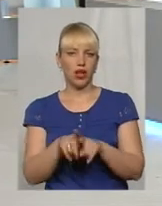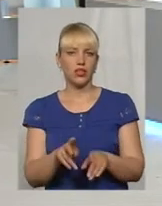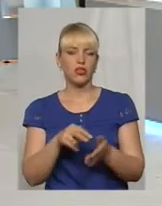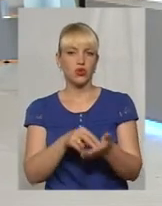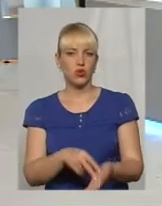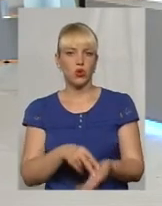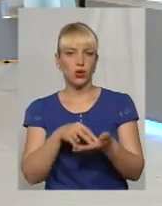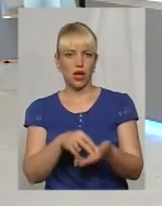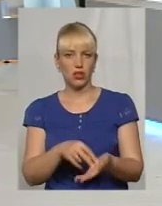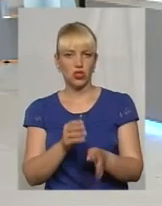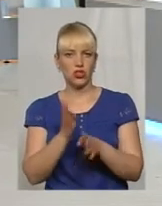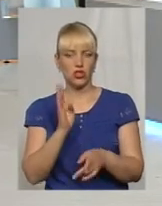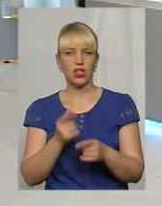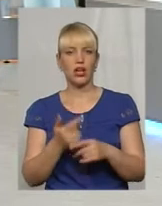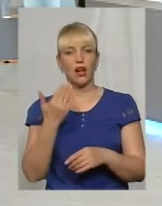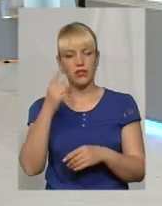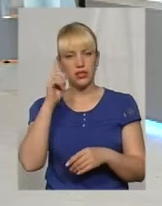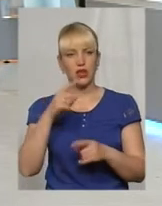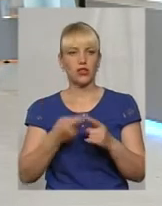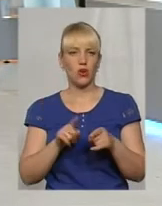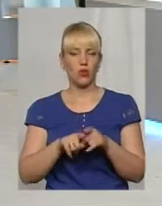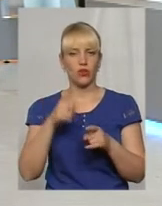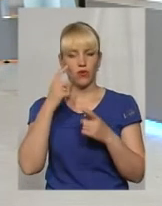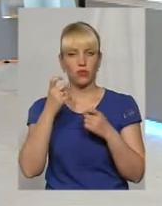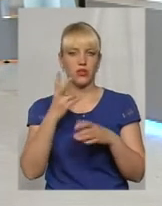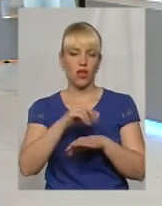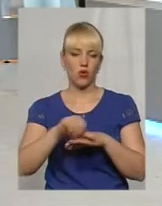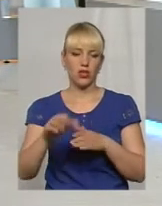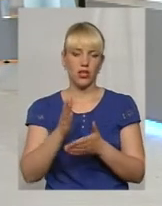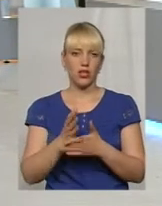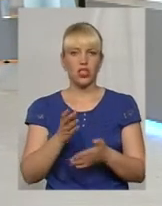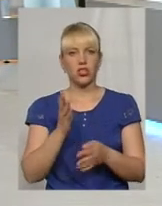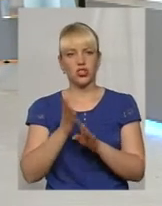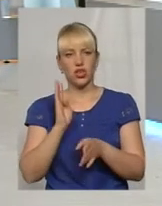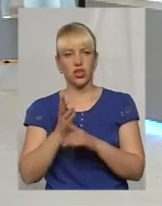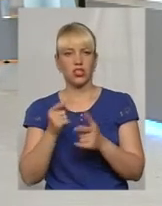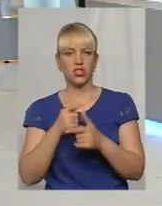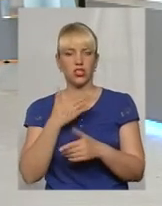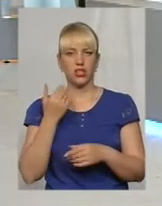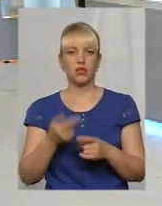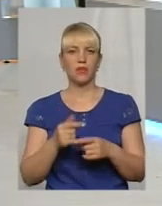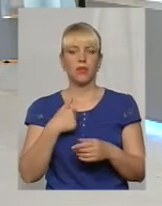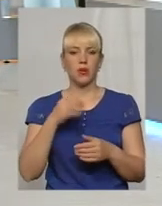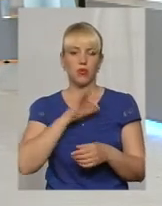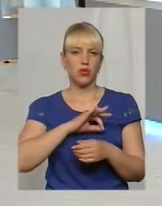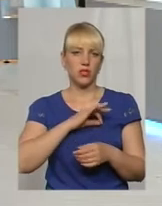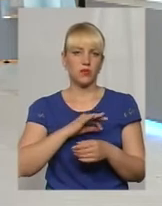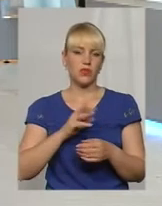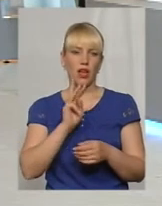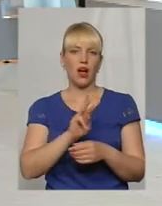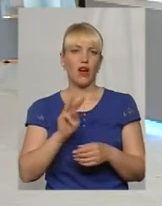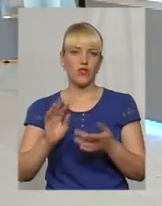Пане Владислав, чи ви володієте такою інформацією? Є зараз на кордонах черги? Чекають люди? ми використуємося офіціальним сайтом наших